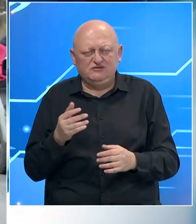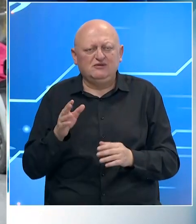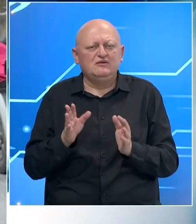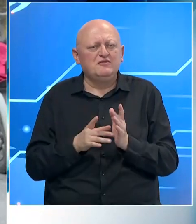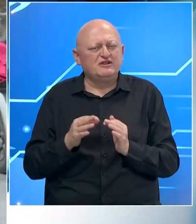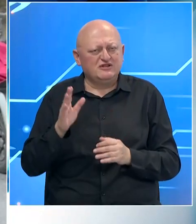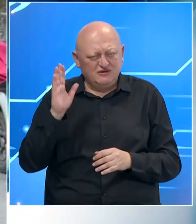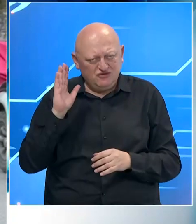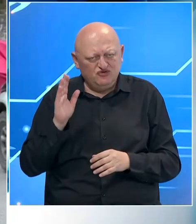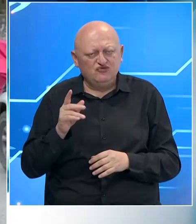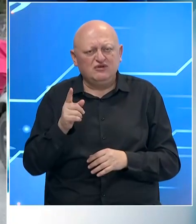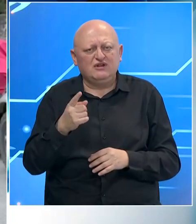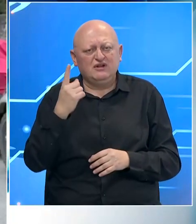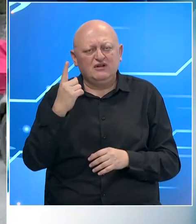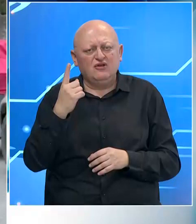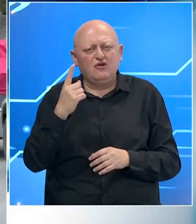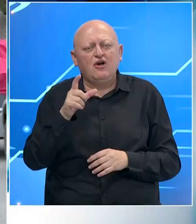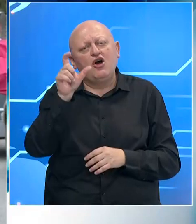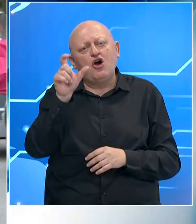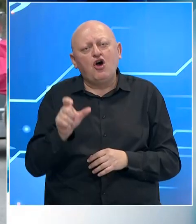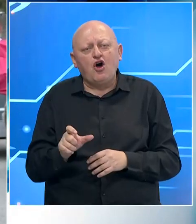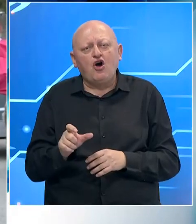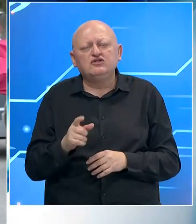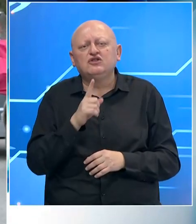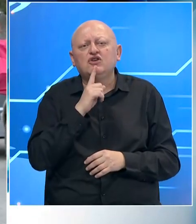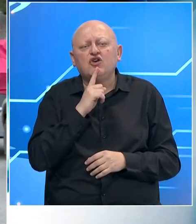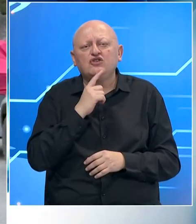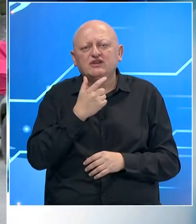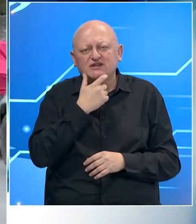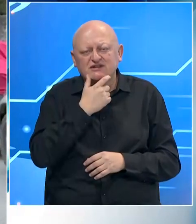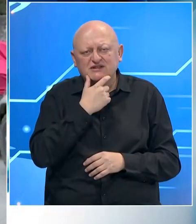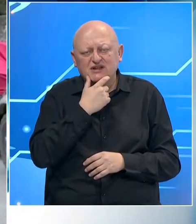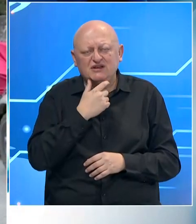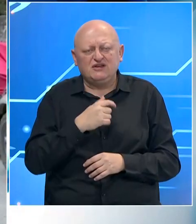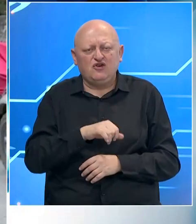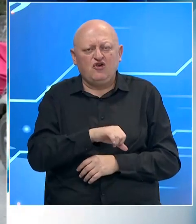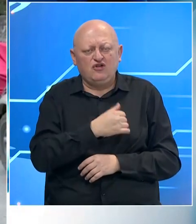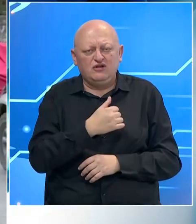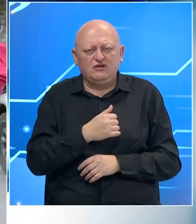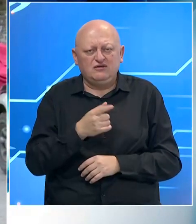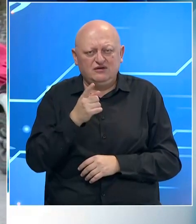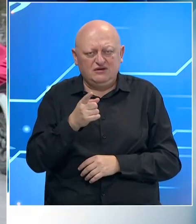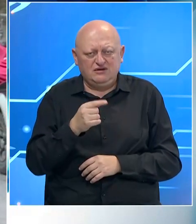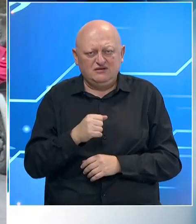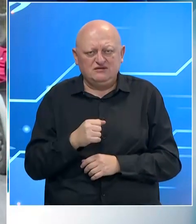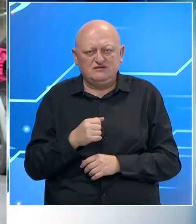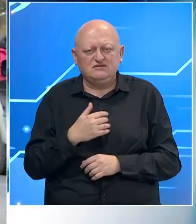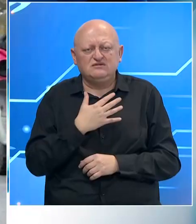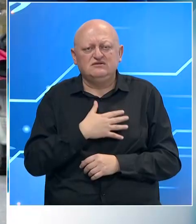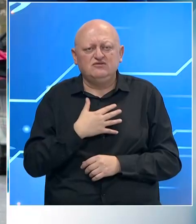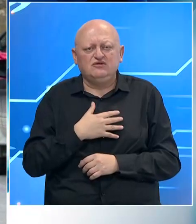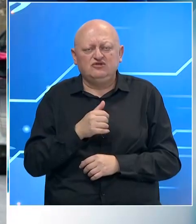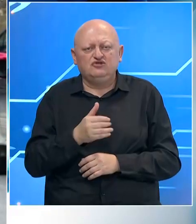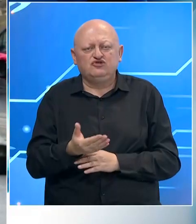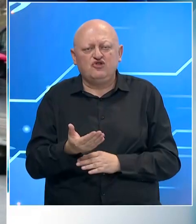čula sam, uključila se i jedna osoba, čini mi se, koja je starije životne dobi, pa evo, voljeli bi da